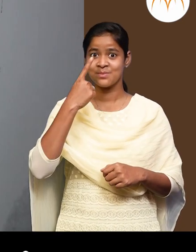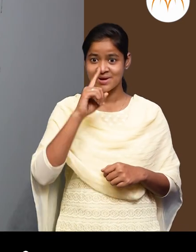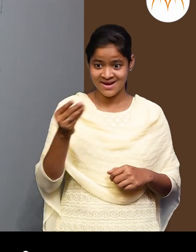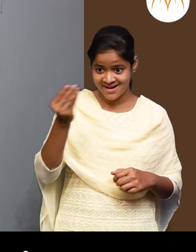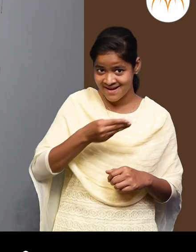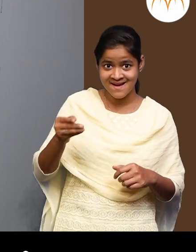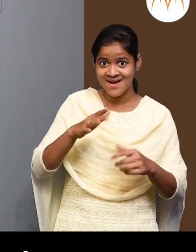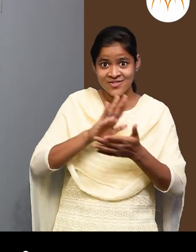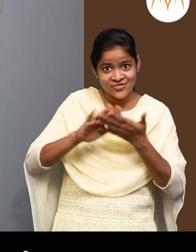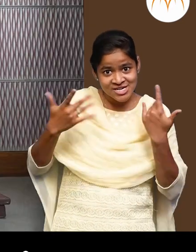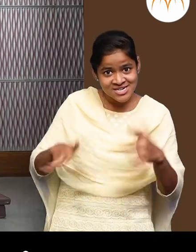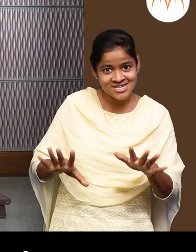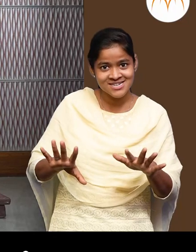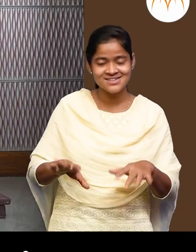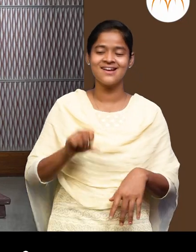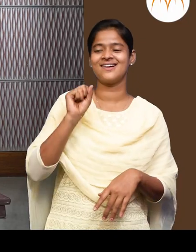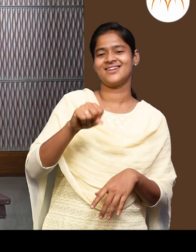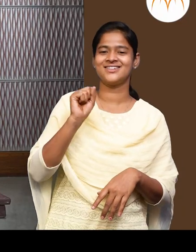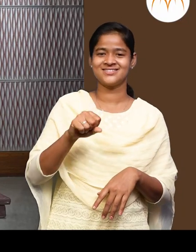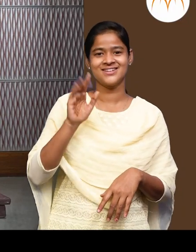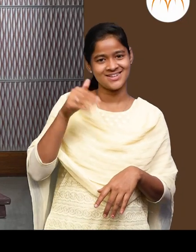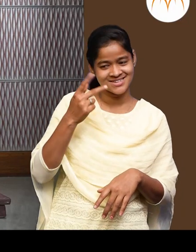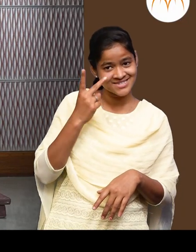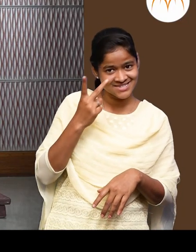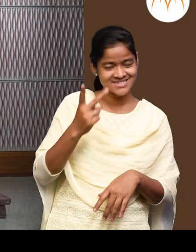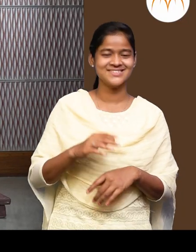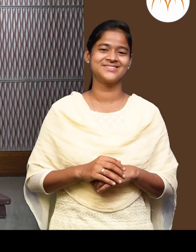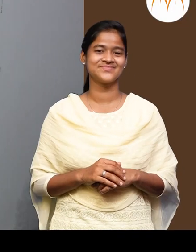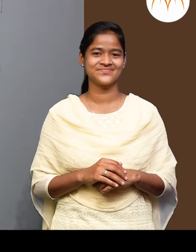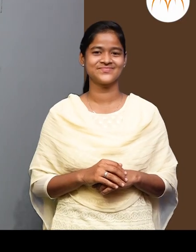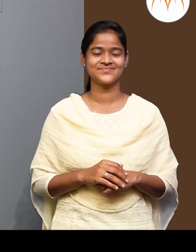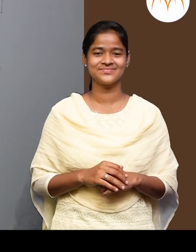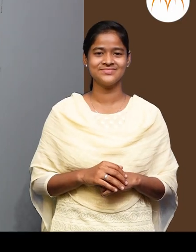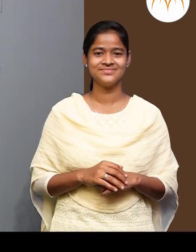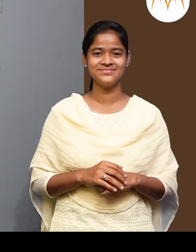आई जाली का रंगोड़ी का डून हो जाली रही है पटकन बगैला